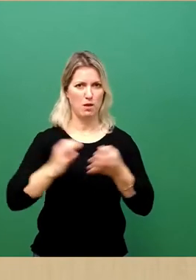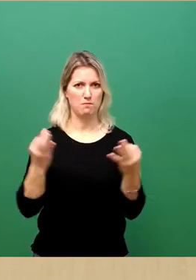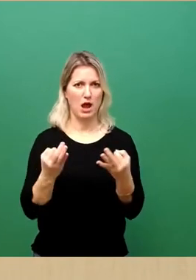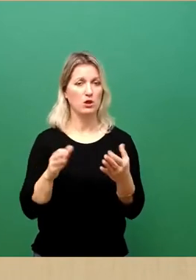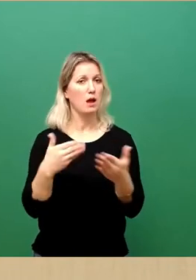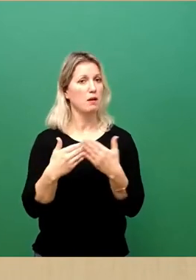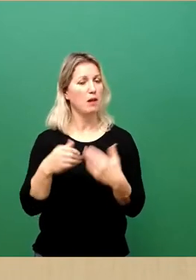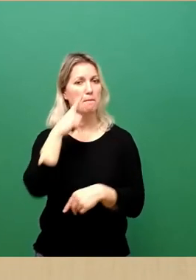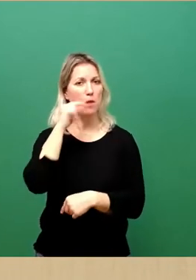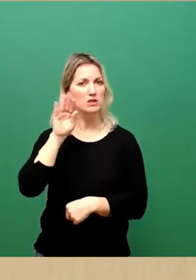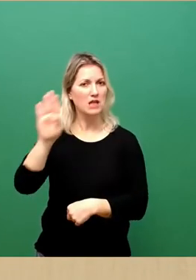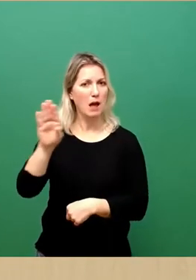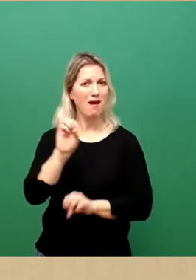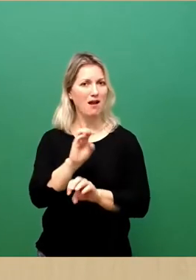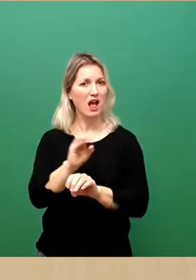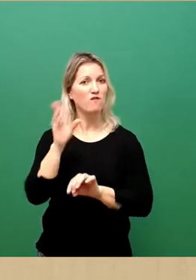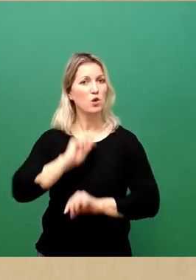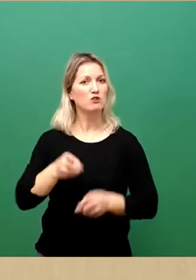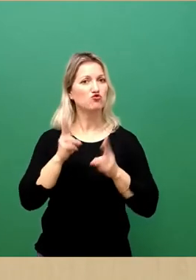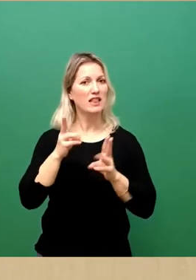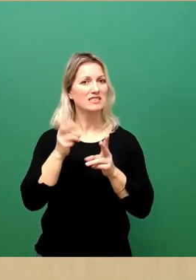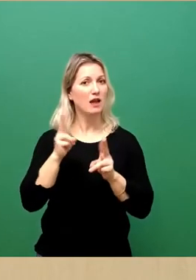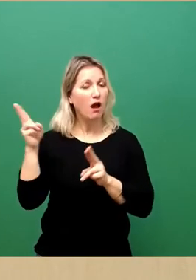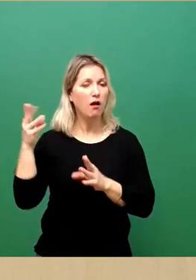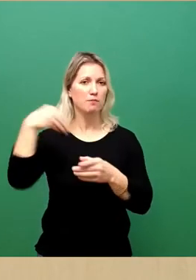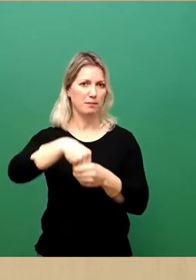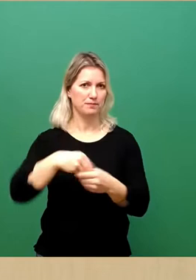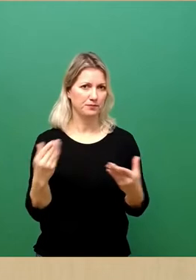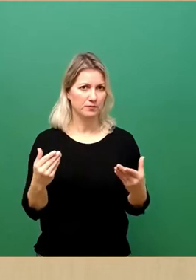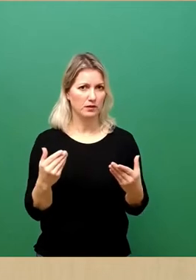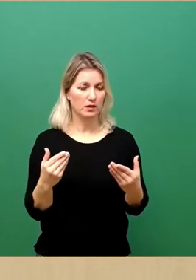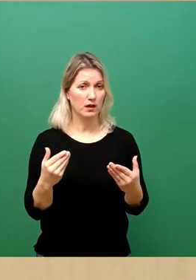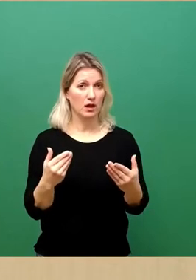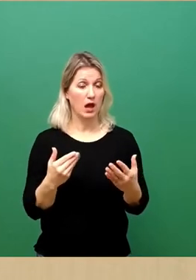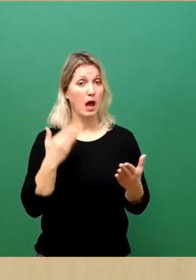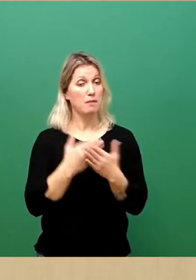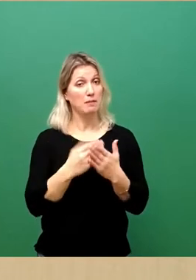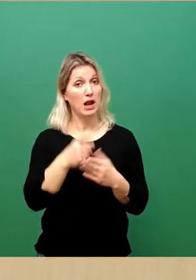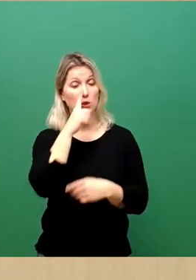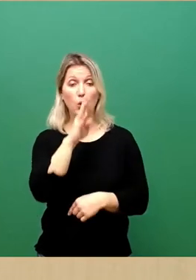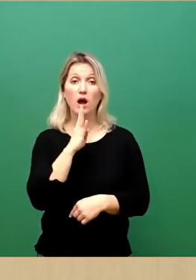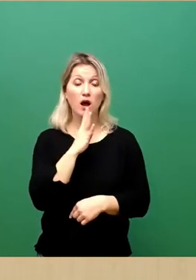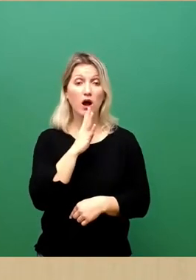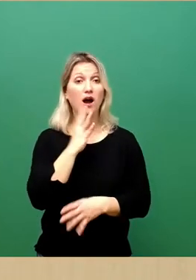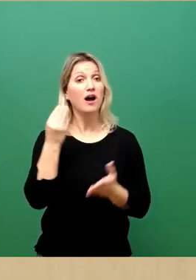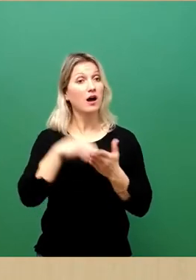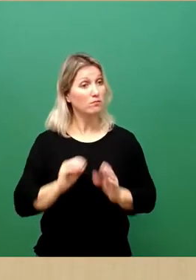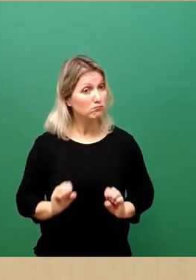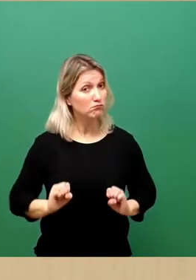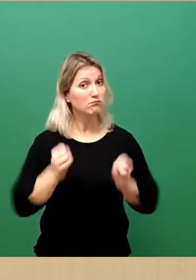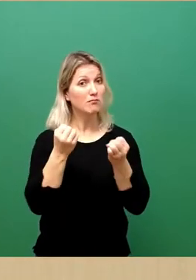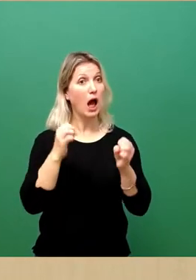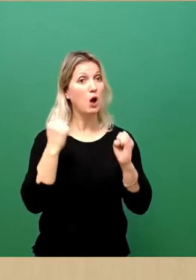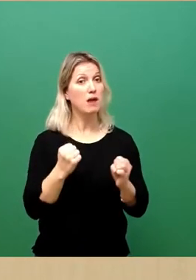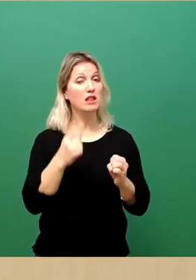Erklärung der Städte sicherer Häfen ausspricht. Nur wenn es einerseits gelebt wird und andererseits aber auch nach außen